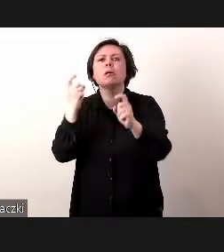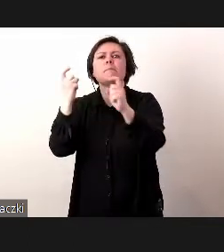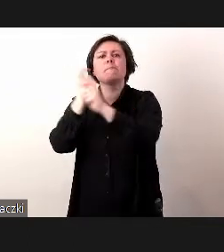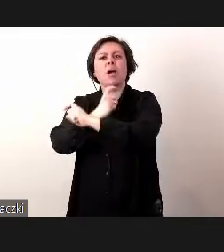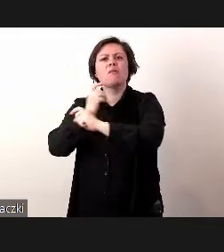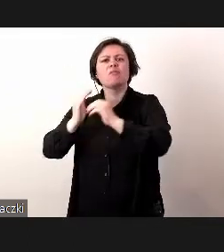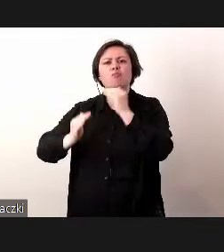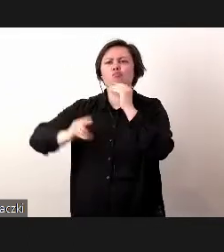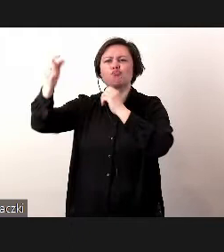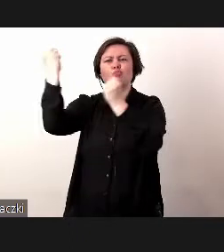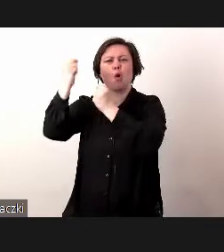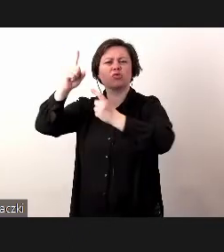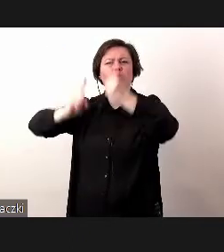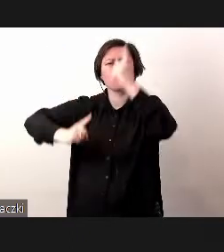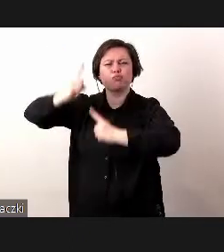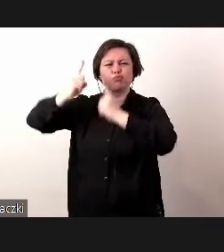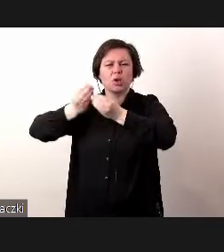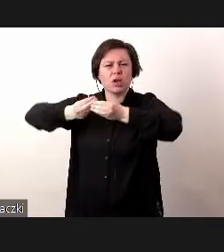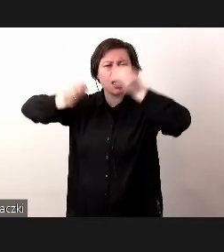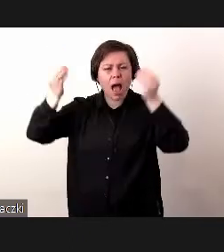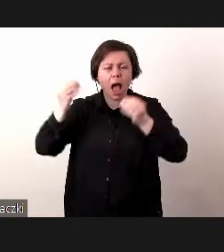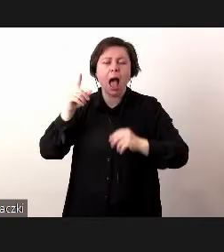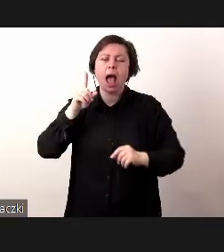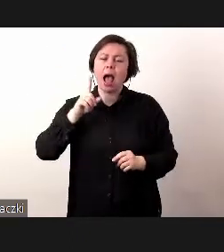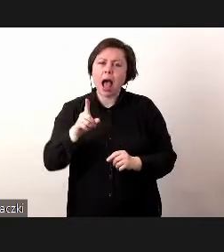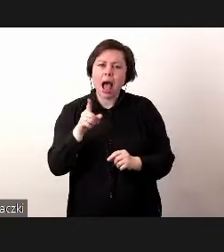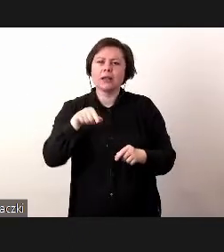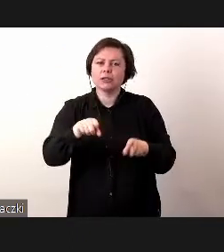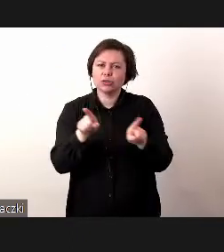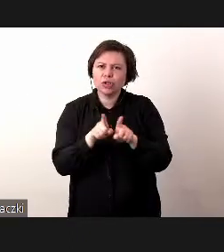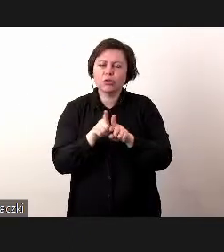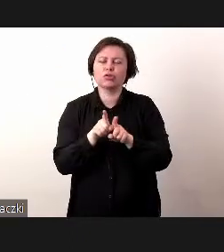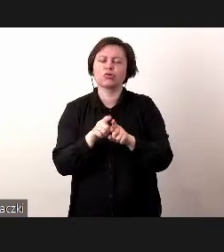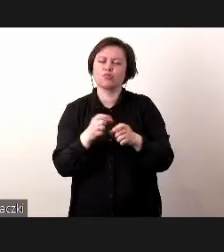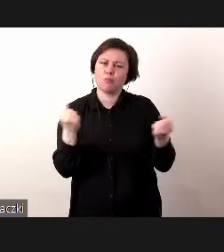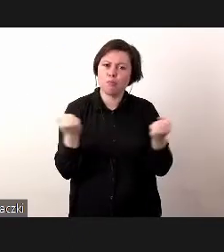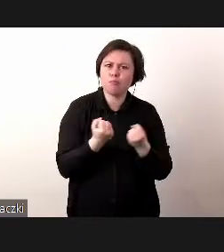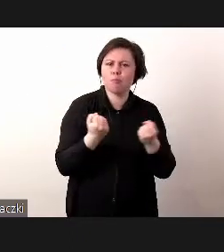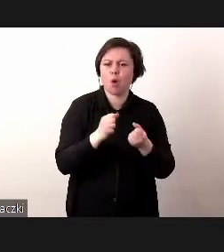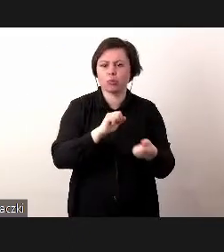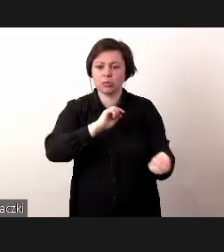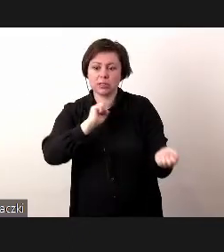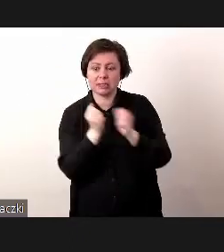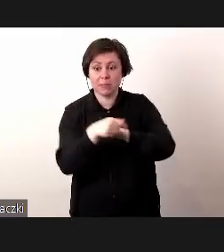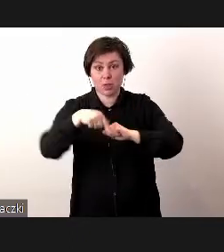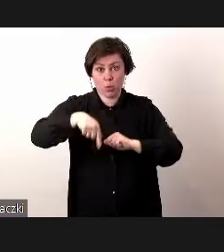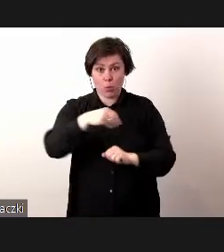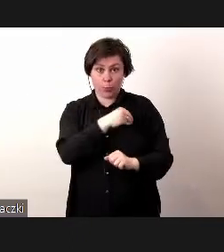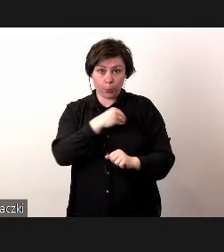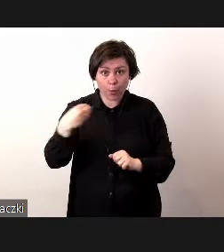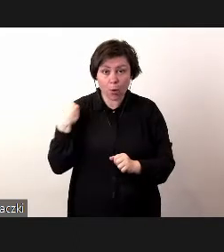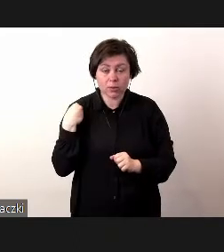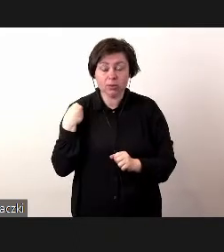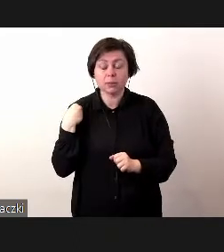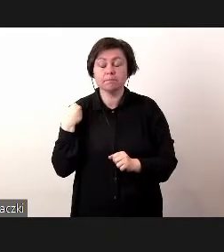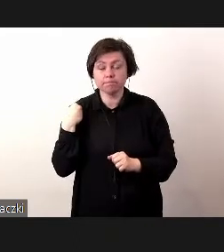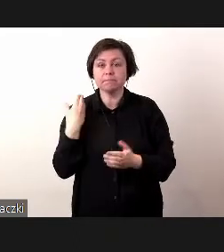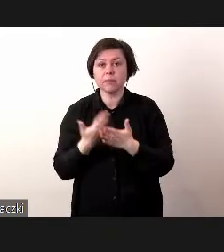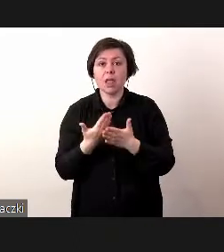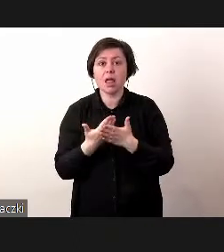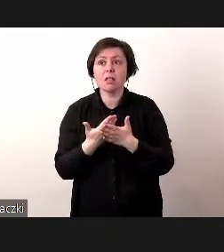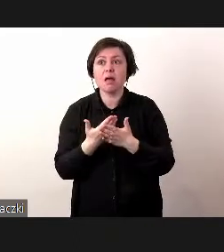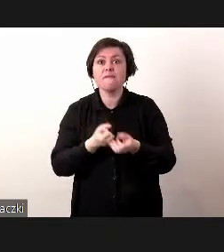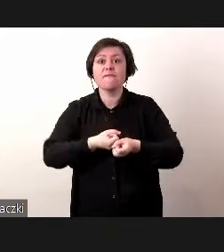wysoko uprzemysłowionych, ale oczywiście to też się bardzo mocno zmienia u nas w Polsce, dlatego że